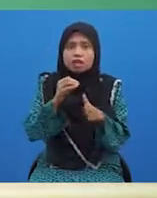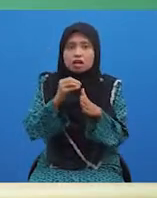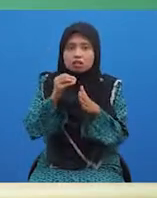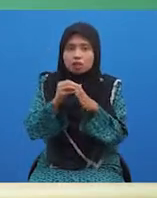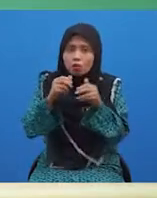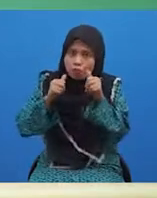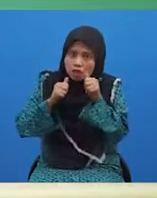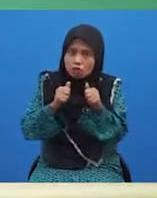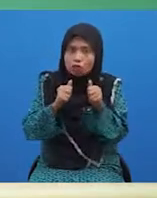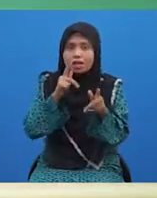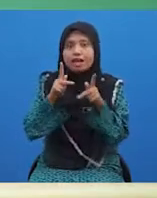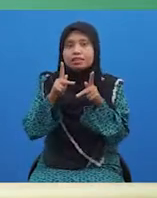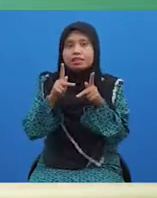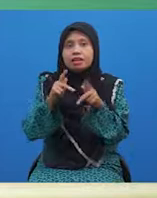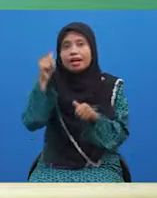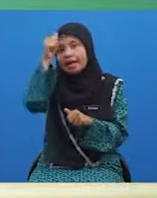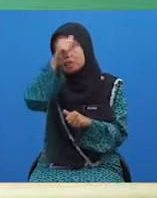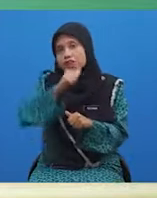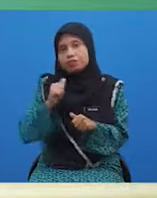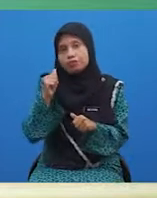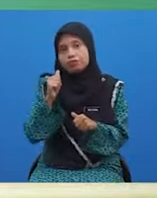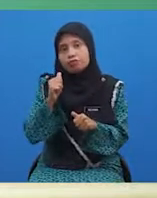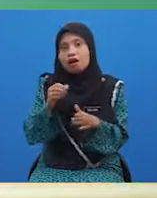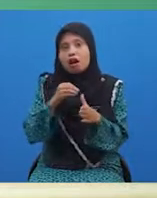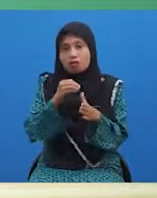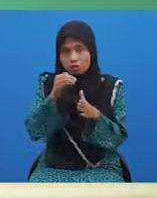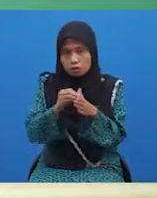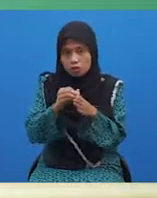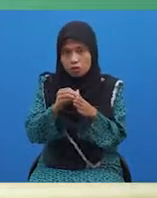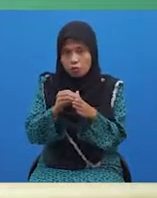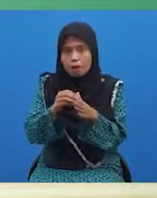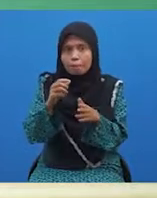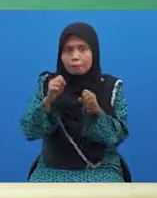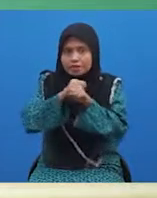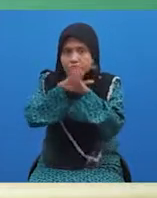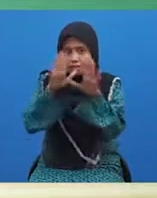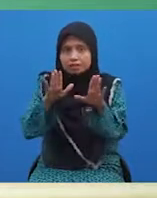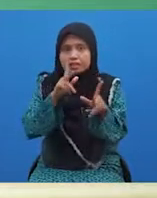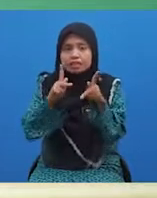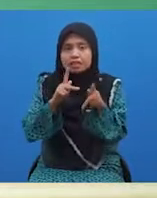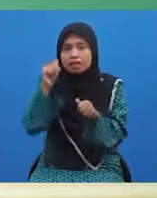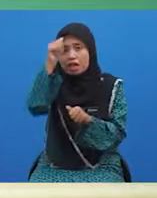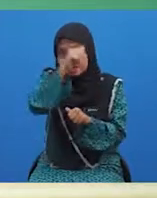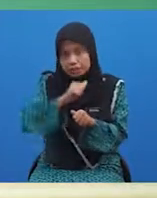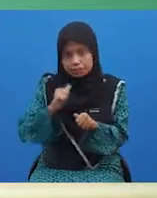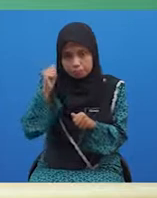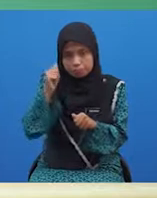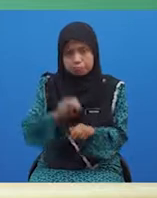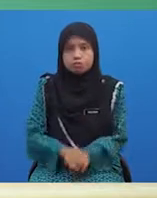mengikuti kata adjektif atau menerangkan kata adjektif.